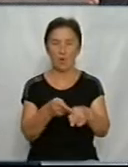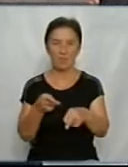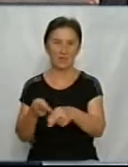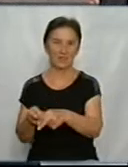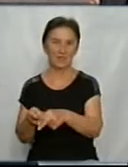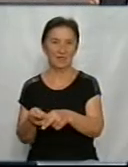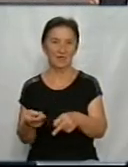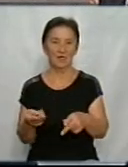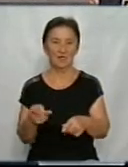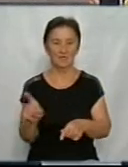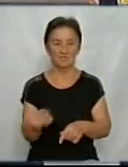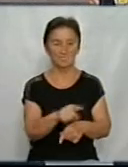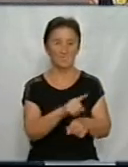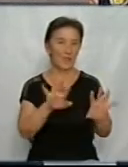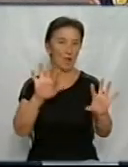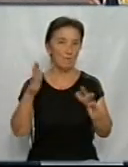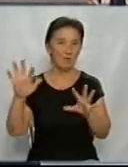події.